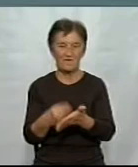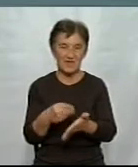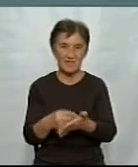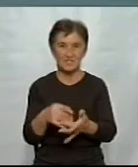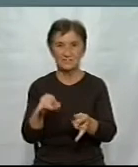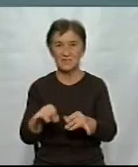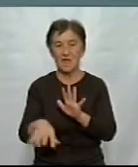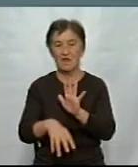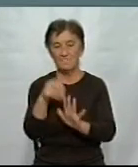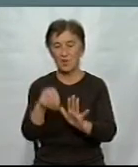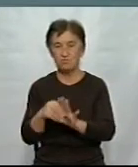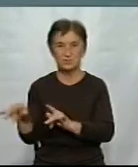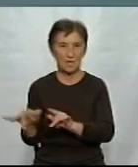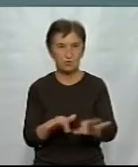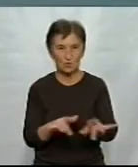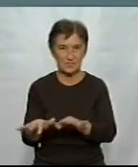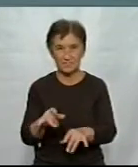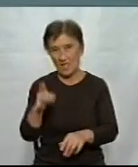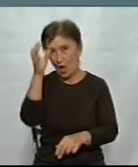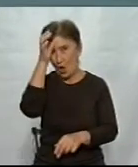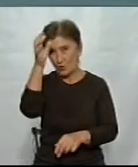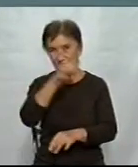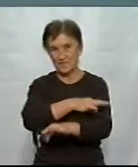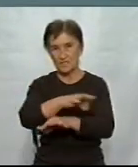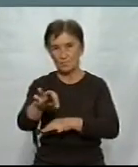виборчий процес. Втілює в життя освітні проекти.